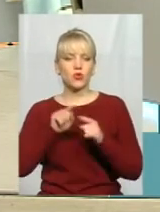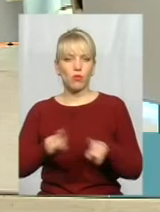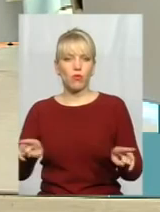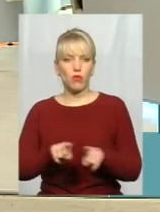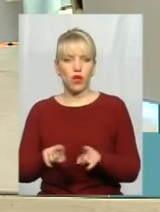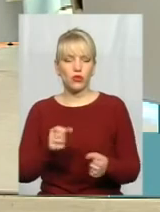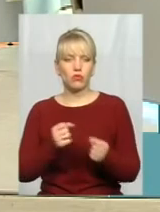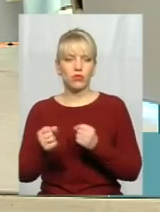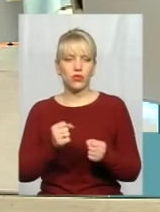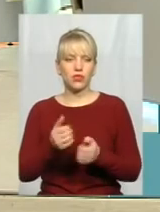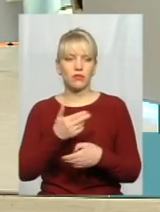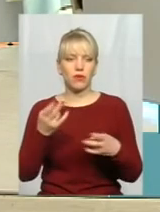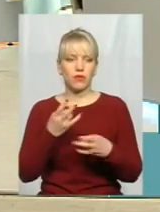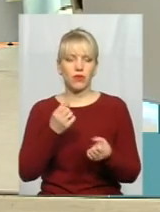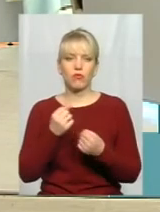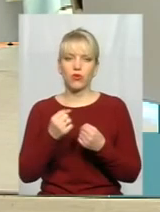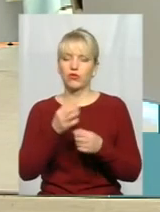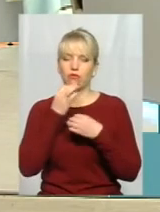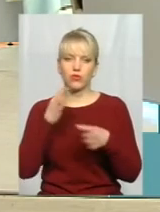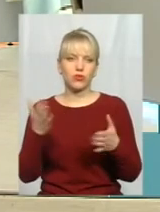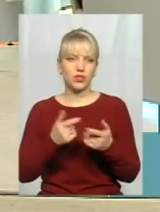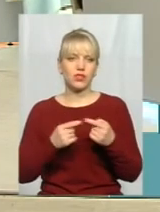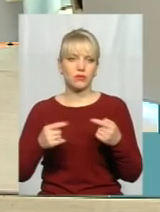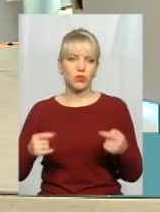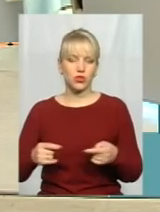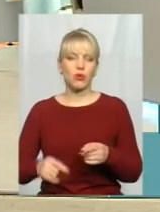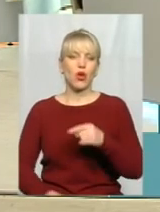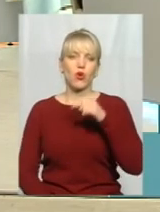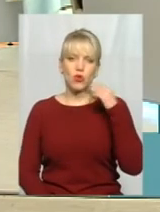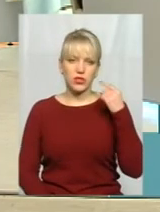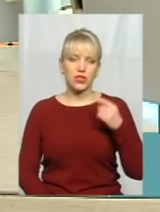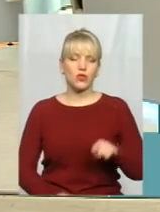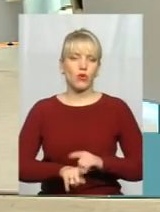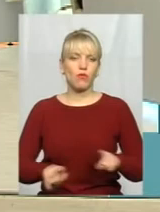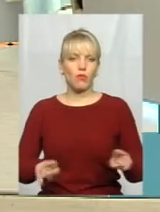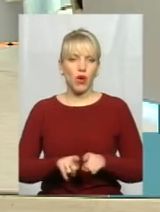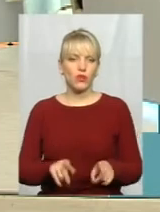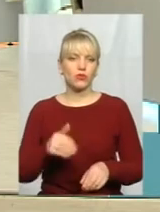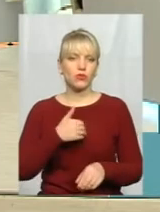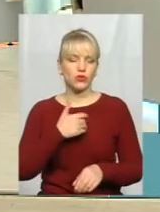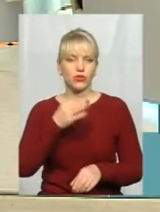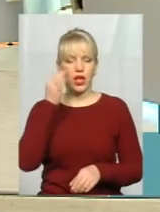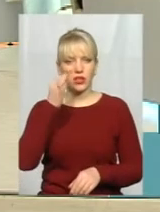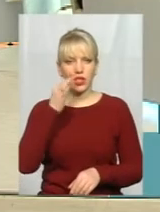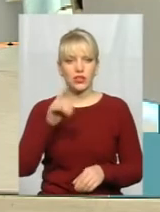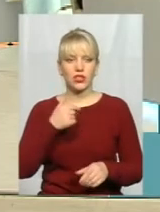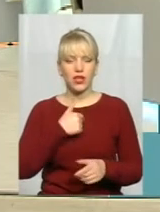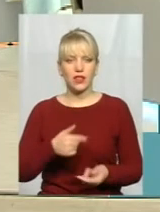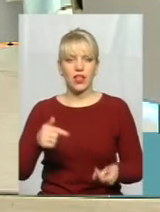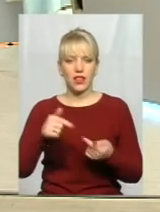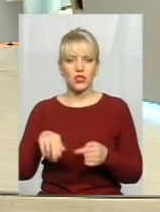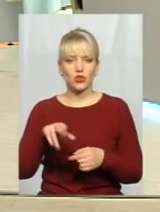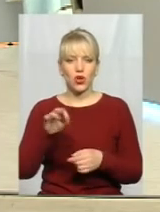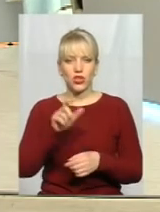Ну, ми маємо боротися в будь-який спосіб з російською пропагандою. Я хочу нагадати, я належу до числа тих людей,